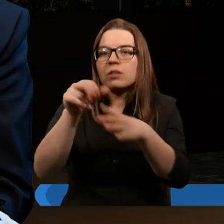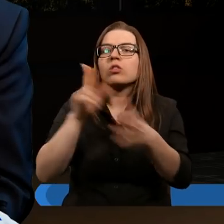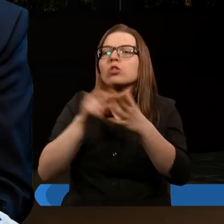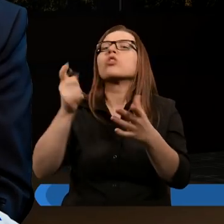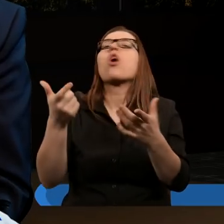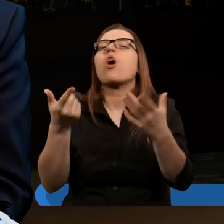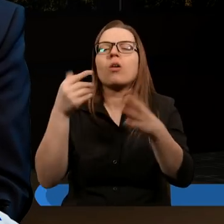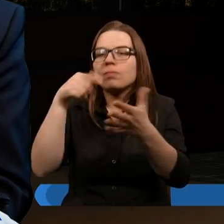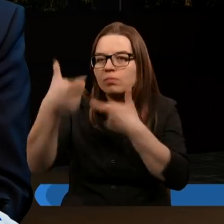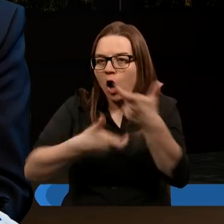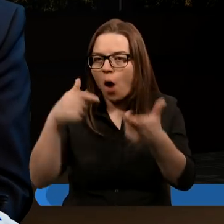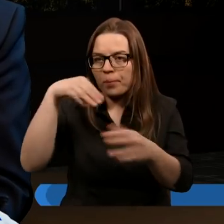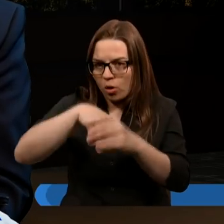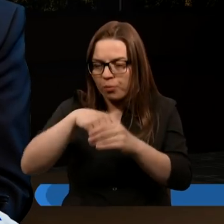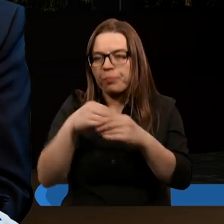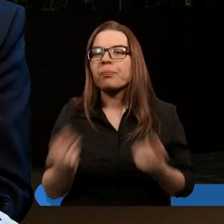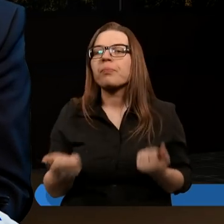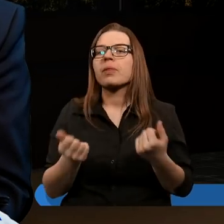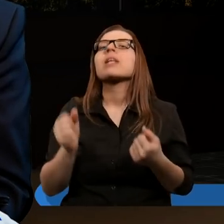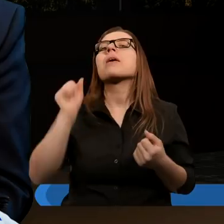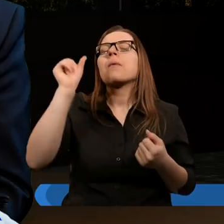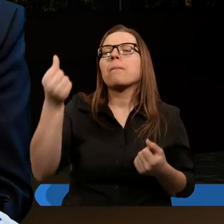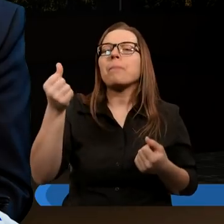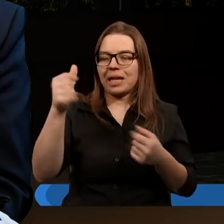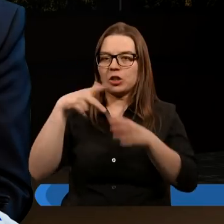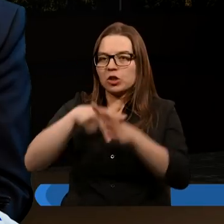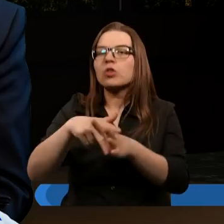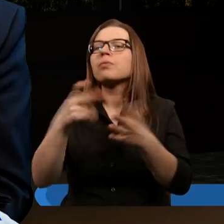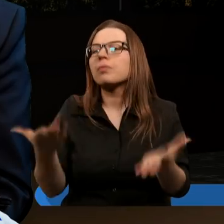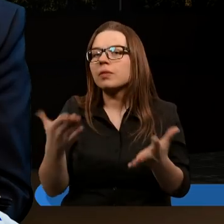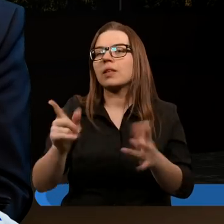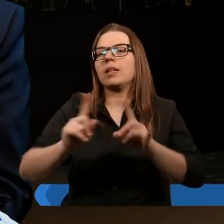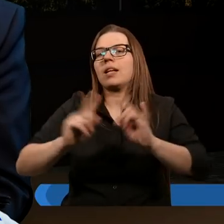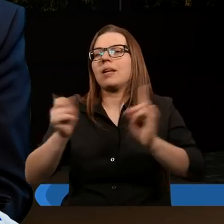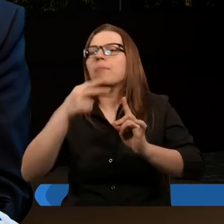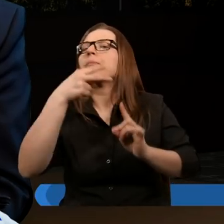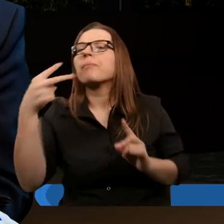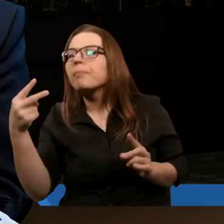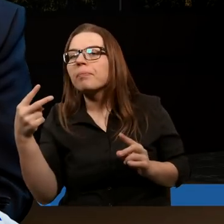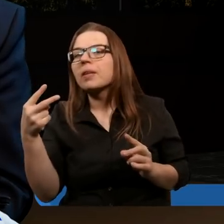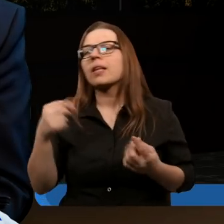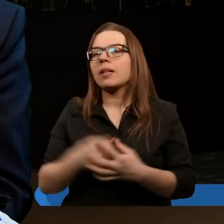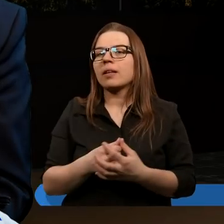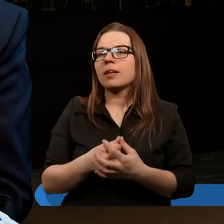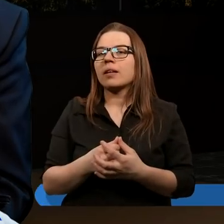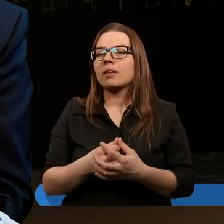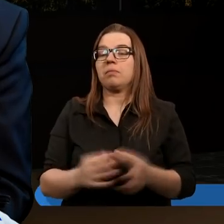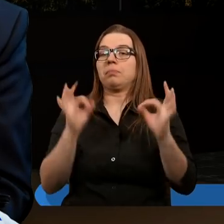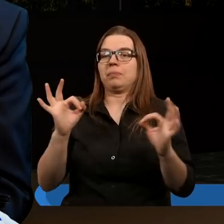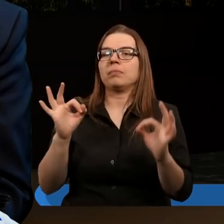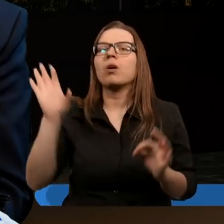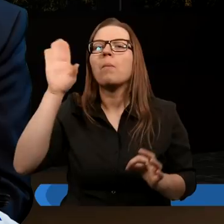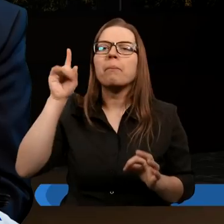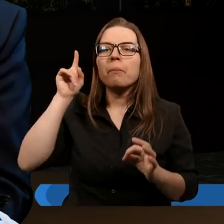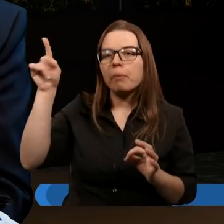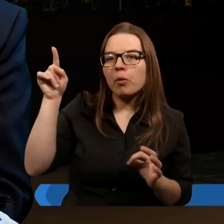wykonują. No i mamy tutaj pierwszego jeźdźca. Jest to symbolika związana ewidentnie z Bogiem.